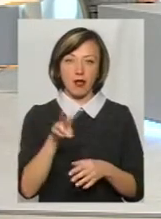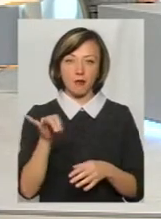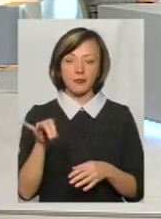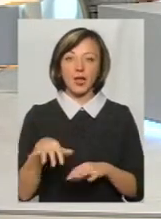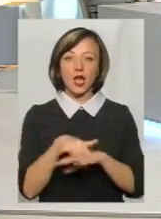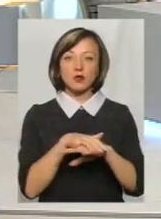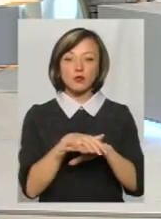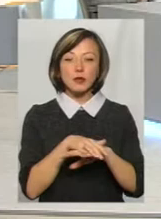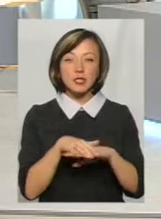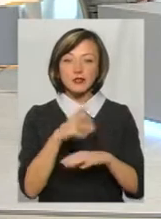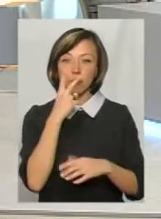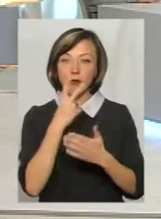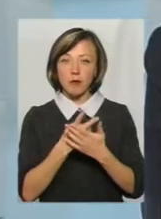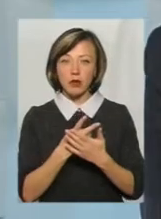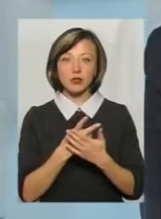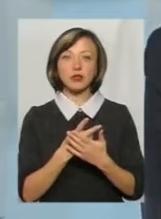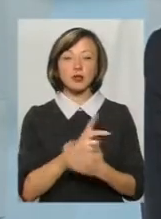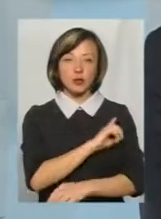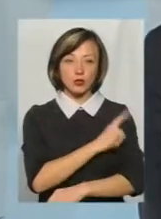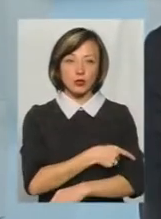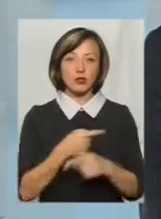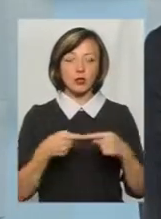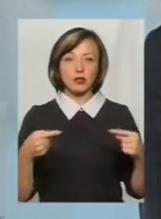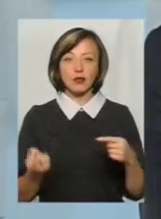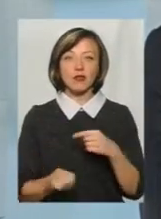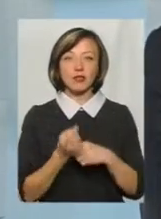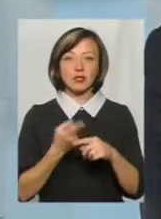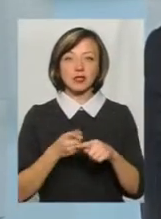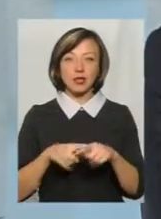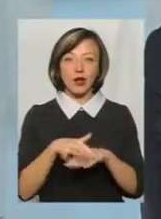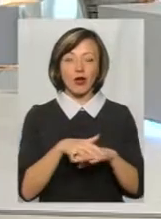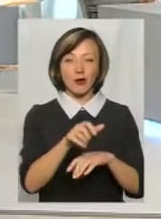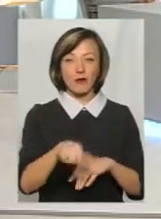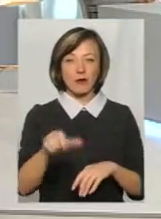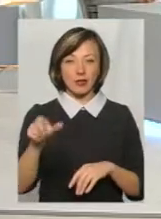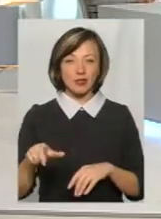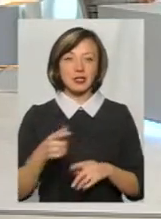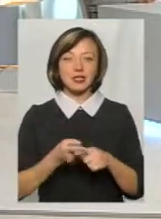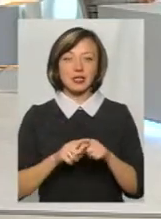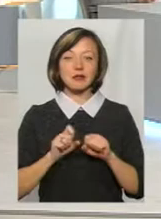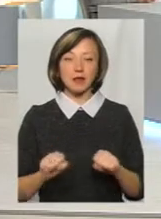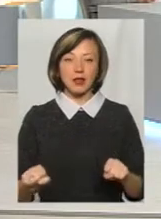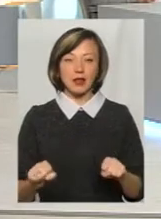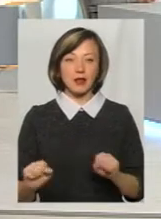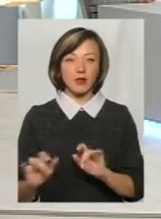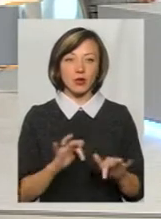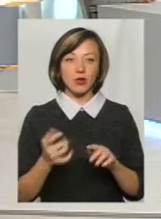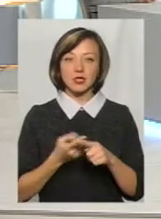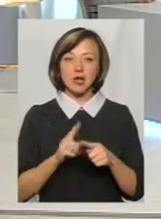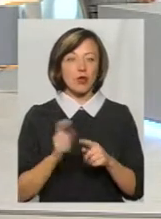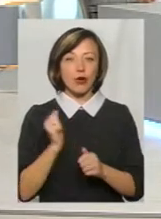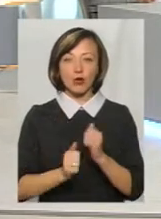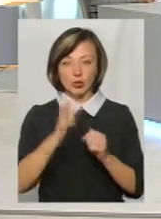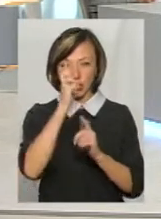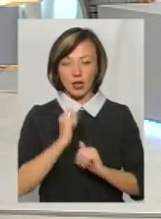Суспільство побачило. потужна штука електронне декларування. Потім наказали, що це громадський. Це сміливий крок. Це не кожна